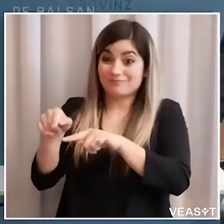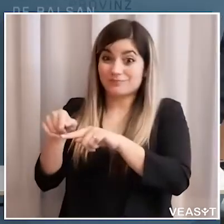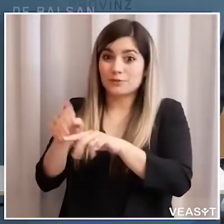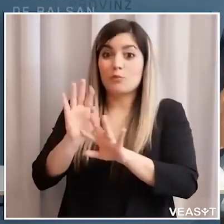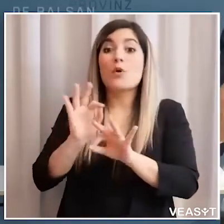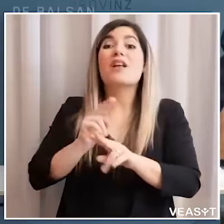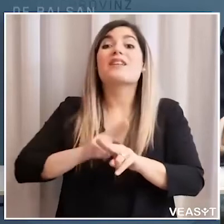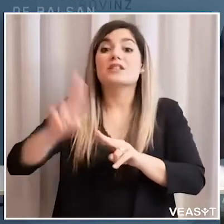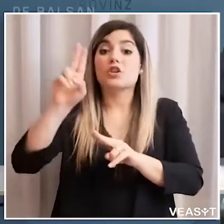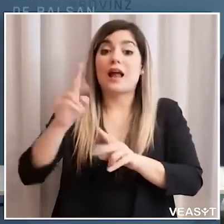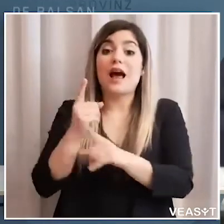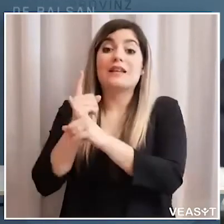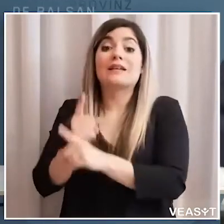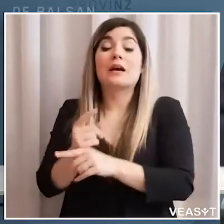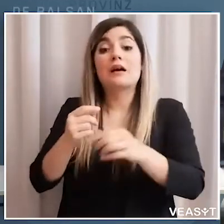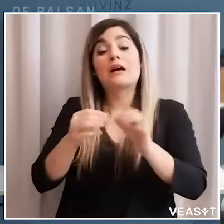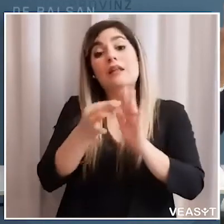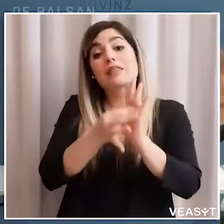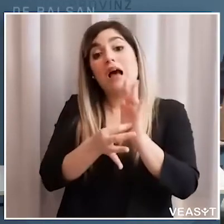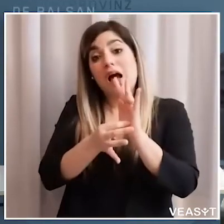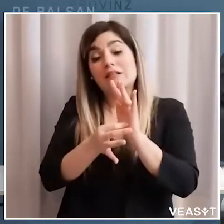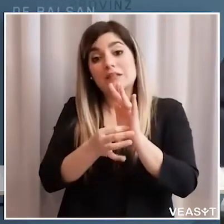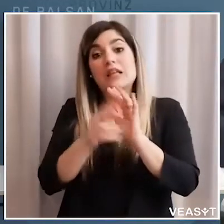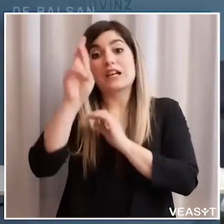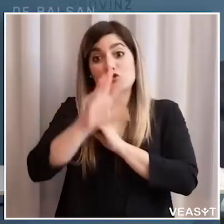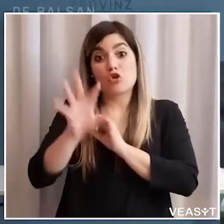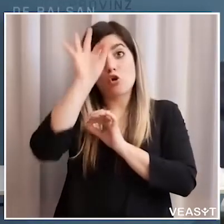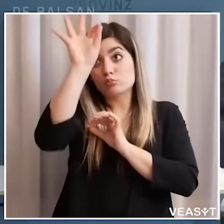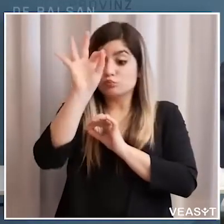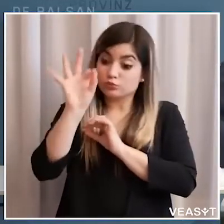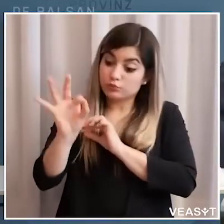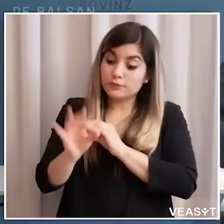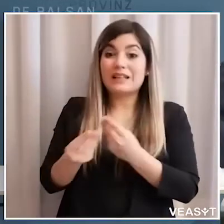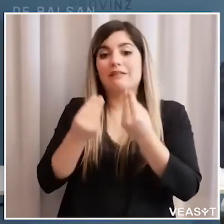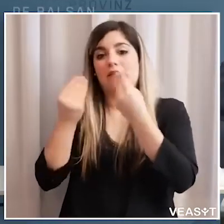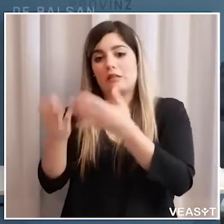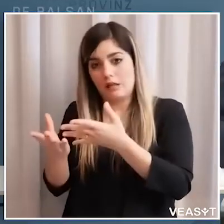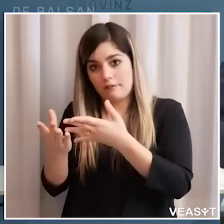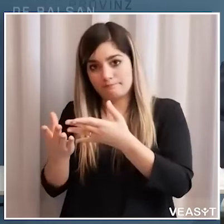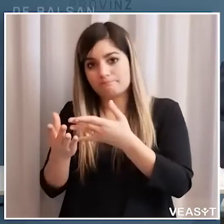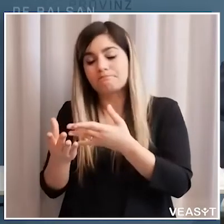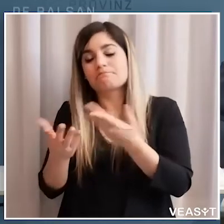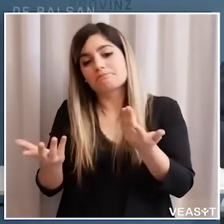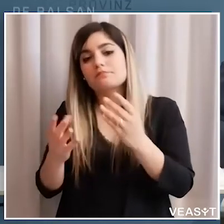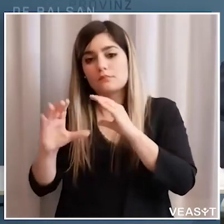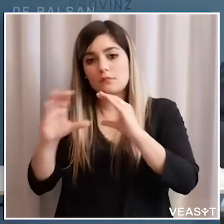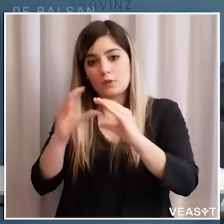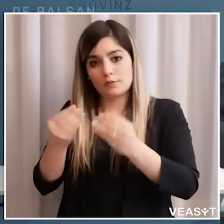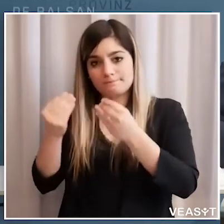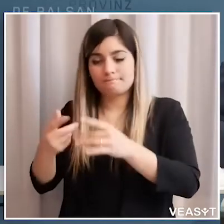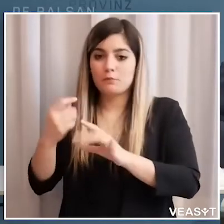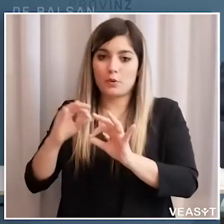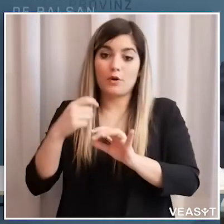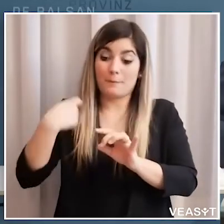scala nazionale in base ai dati che le singole regioni danno però comunque potrà dare anche suggerimenti questa commissione alle singole regioni